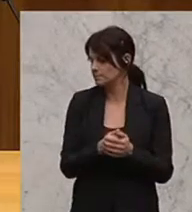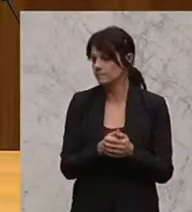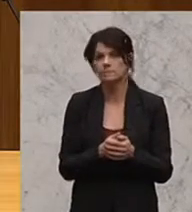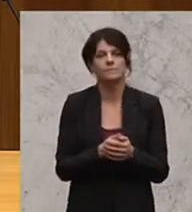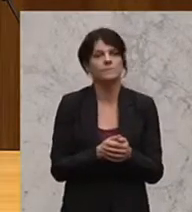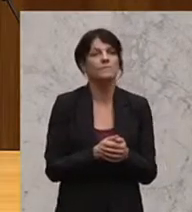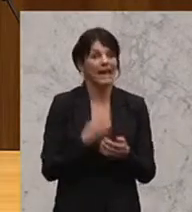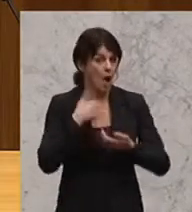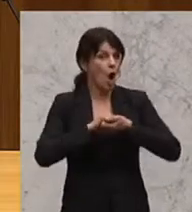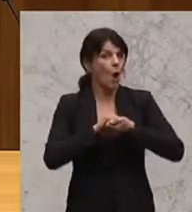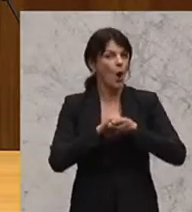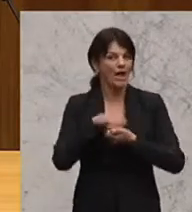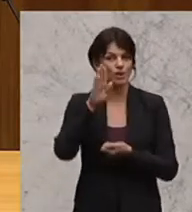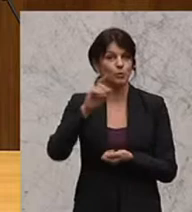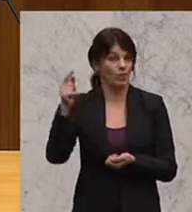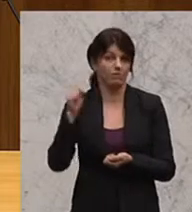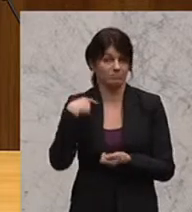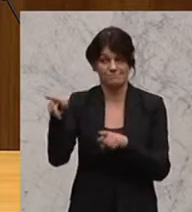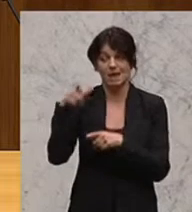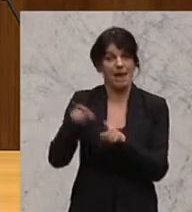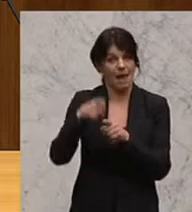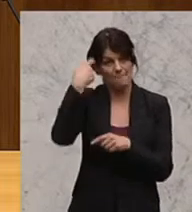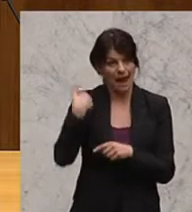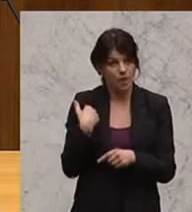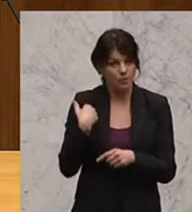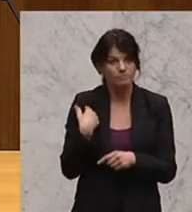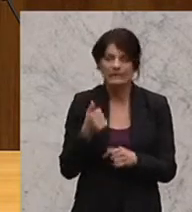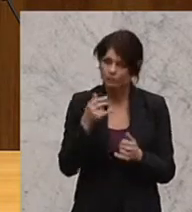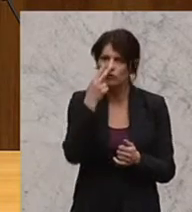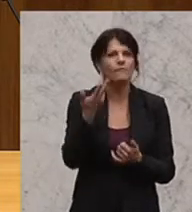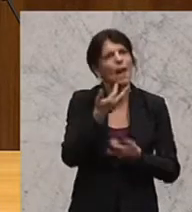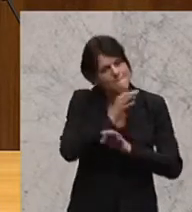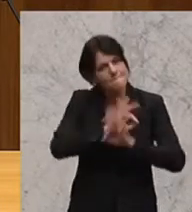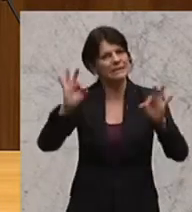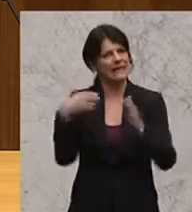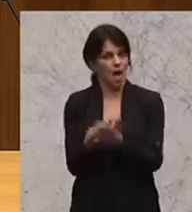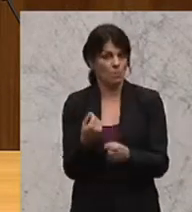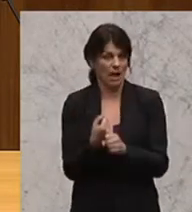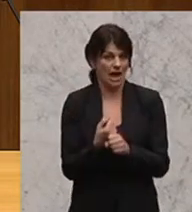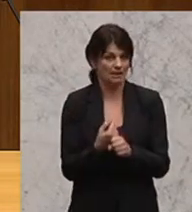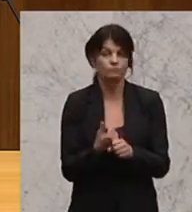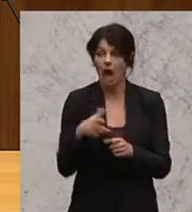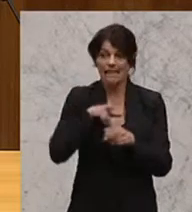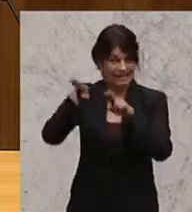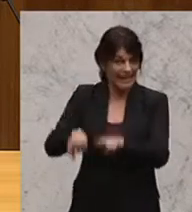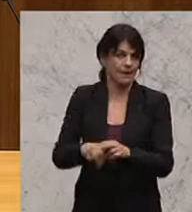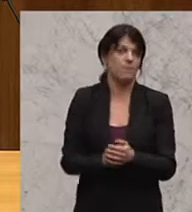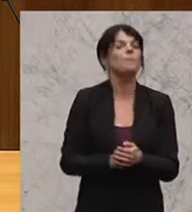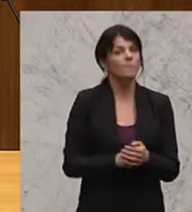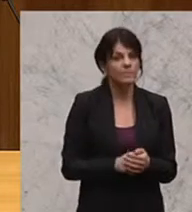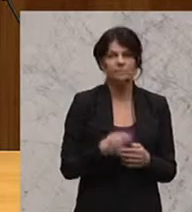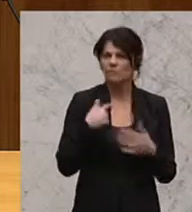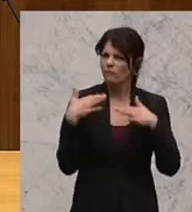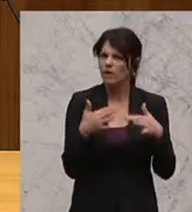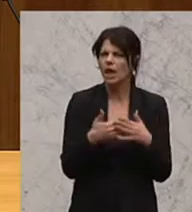kann ich den Kollegen Schultes unterstützen, um das Best-Bieter-Prinzip. Völlig richtig. Völlig richtig. Und wir haben